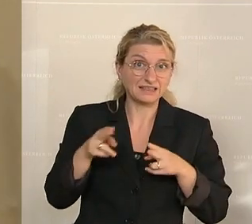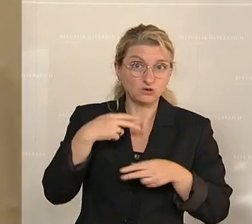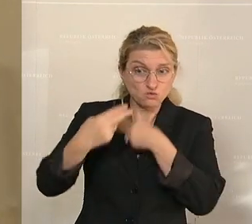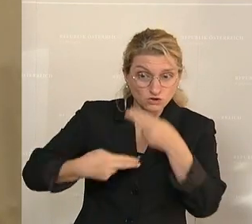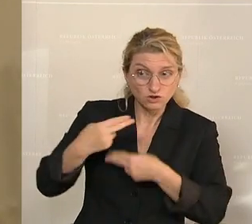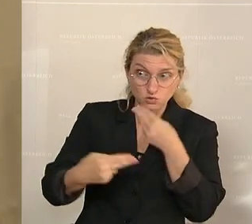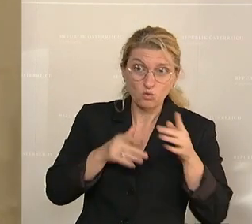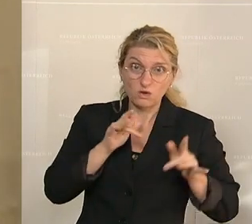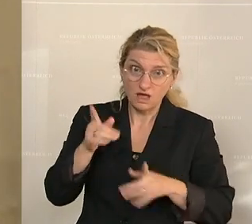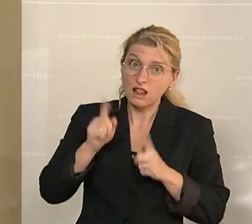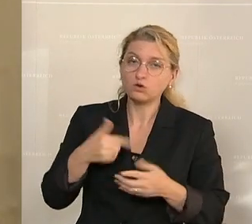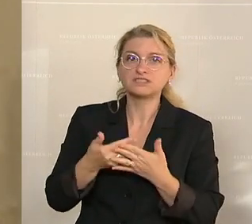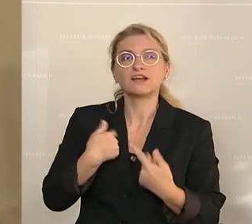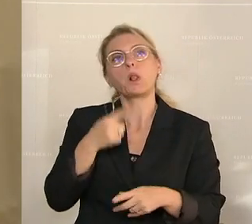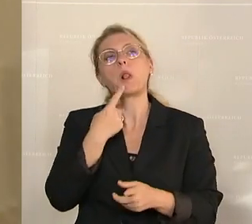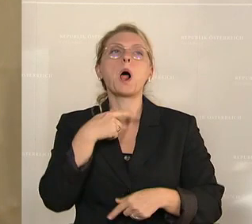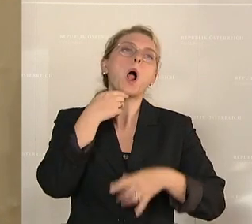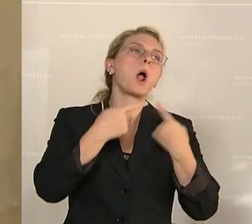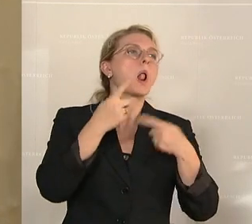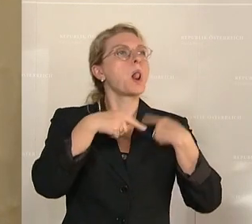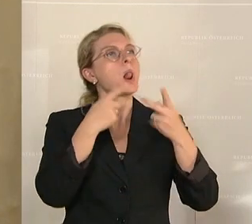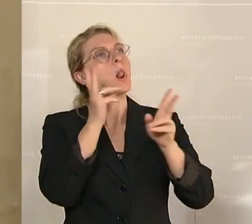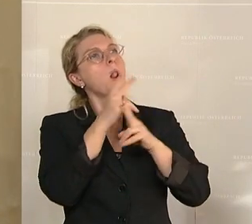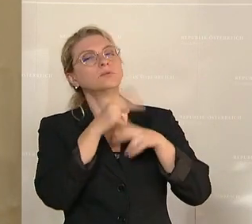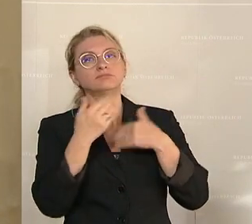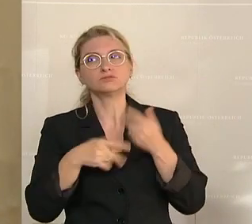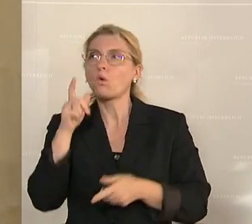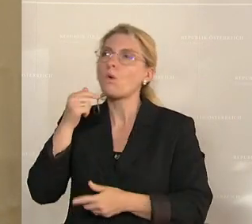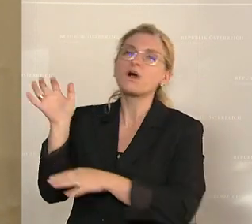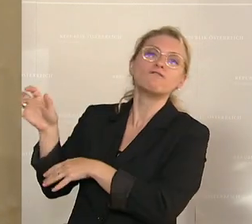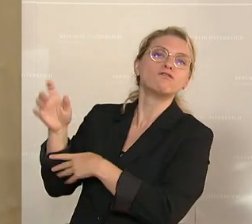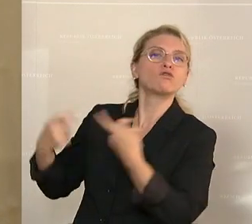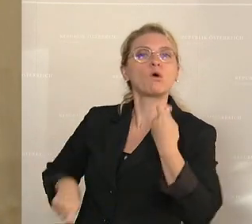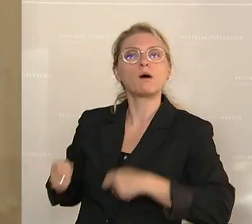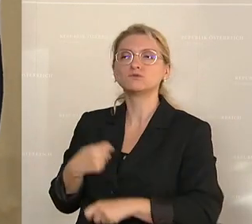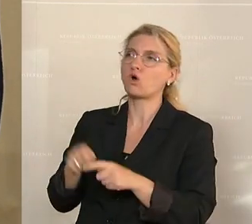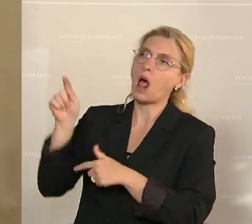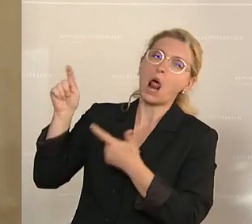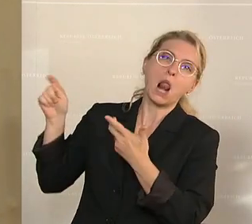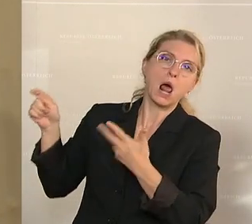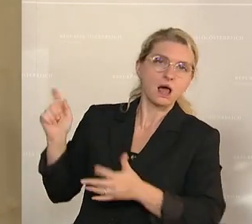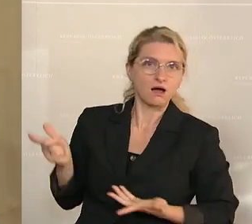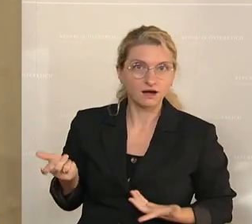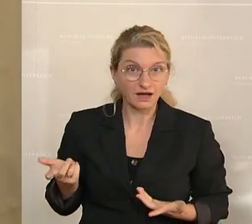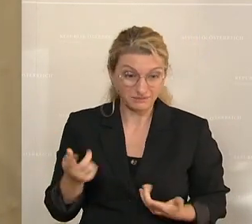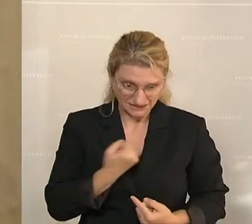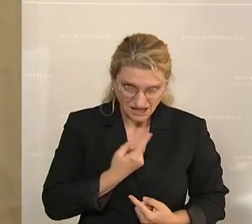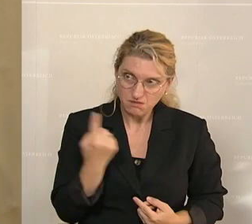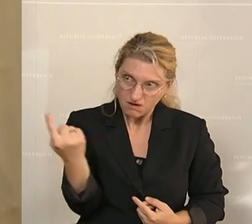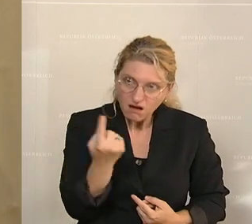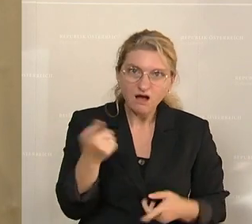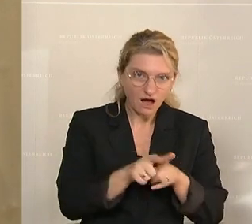würde ich auch nicht so flapsig damit umgehen, dass man im Baustandbogen den Umgang Korruption vorwirft, wenn man selber diese Probleme